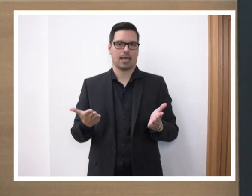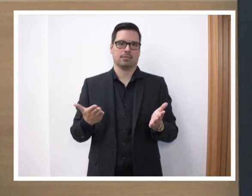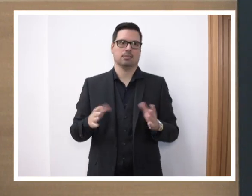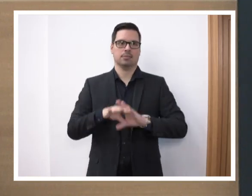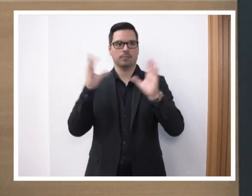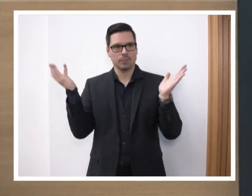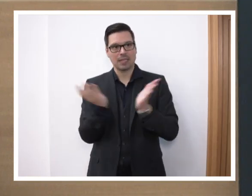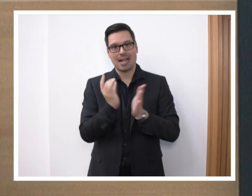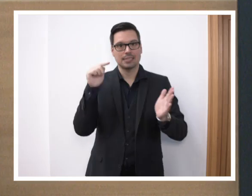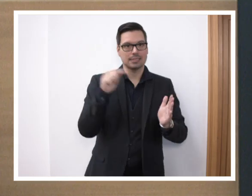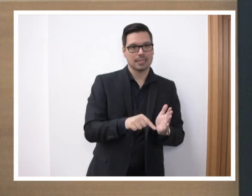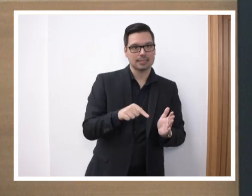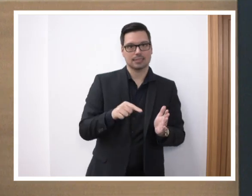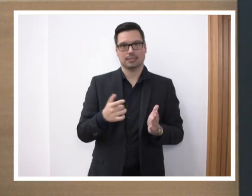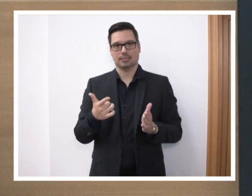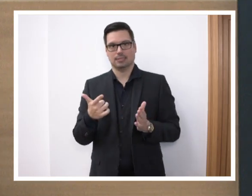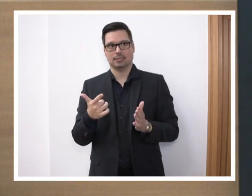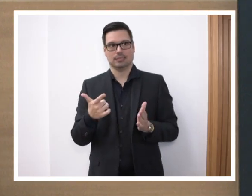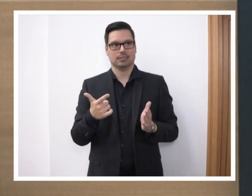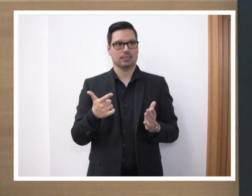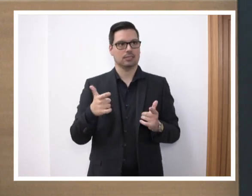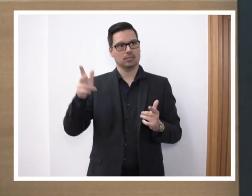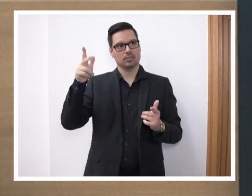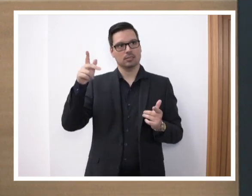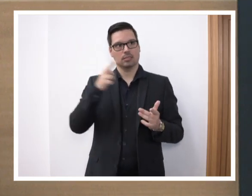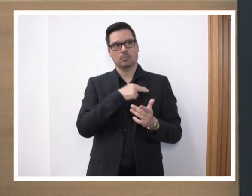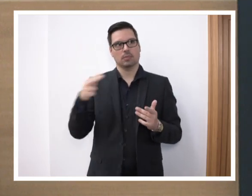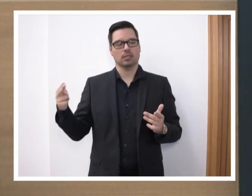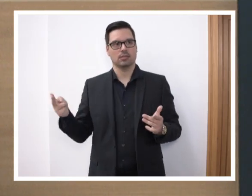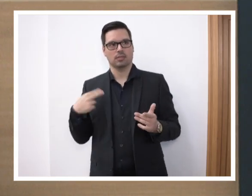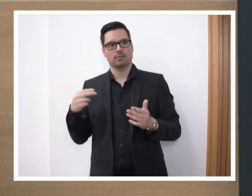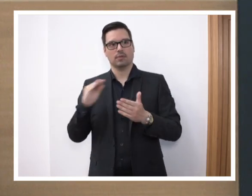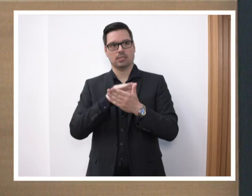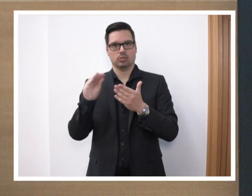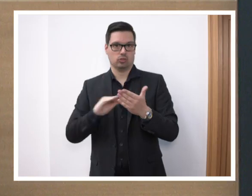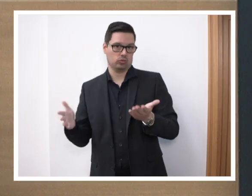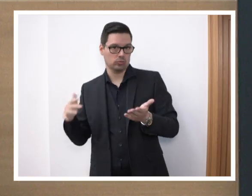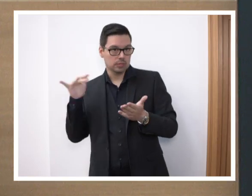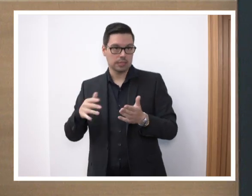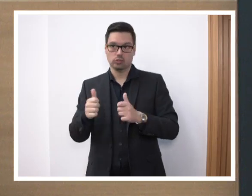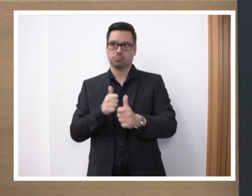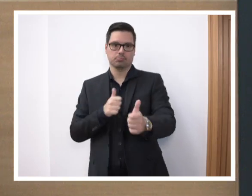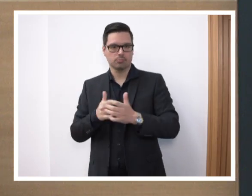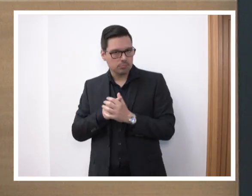sind Dinge, darauf wird geachtet, dass Privatschulen in all diesen Faktoren nicht hinter öffentlichen Schulen zurückstehen.